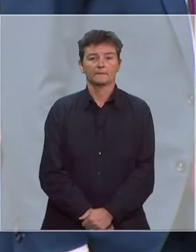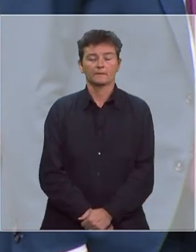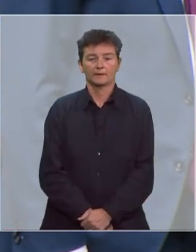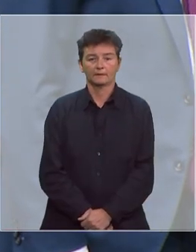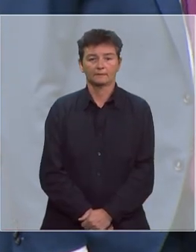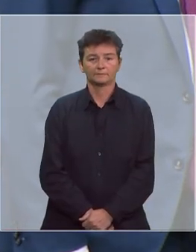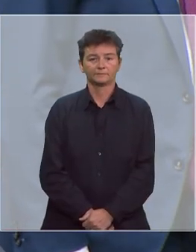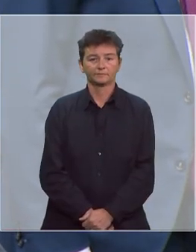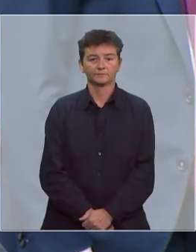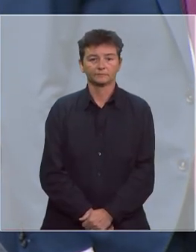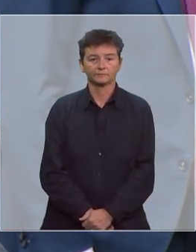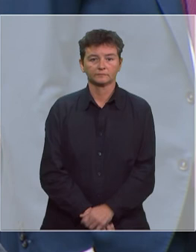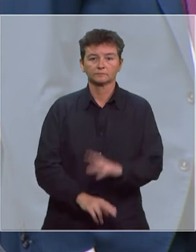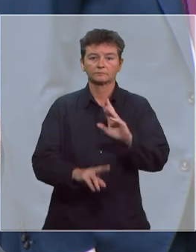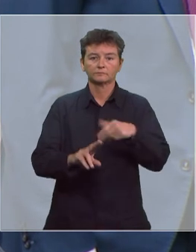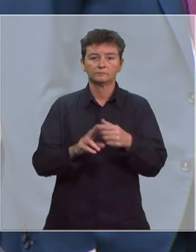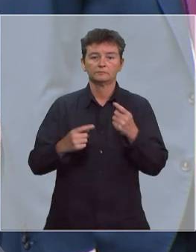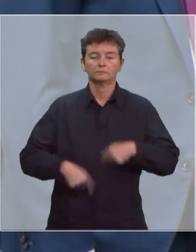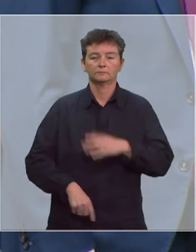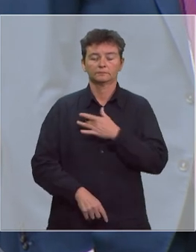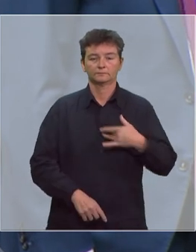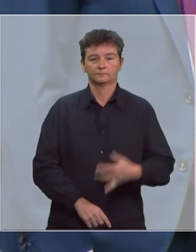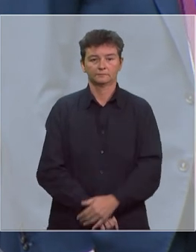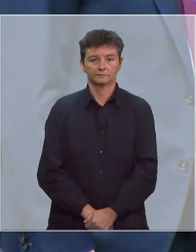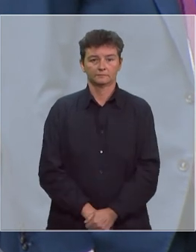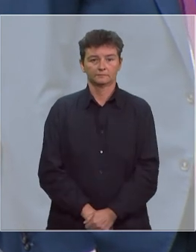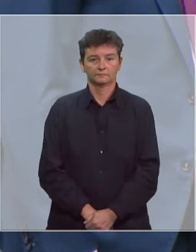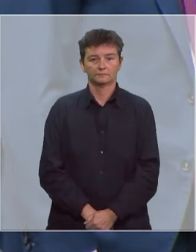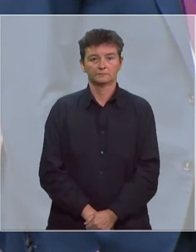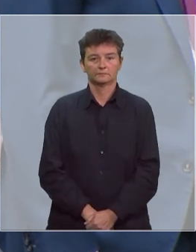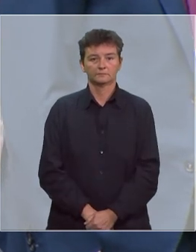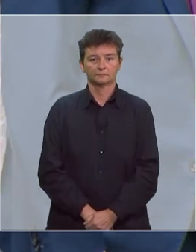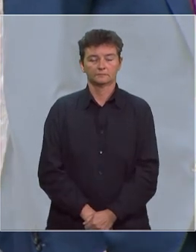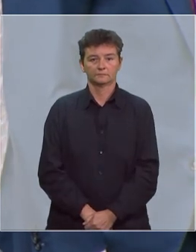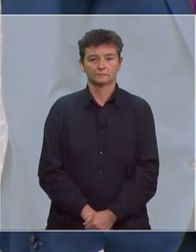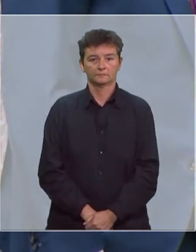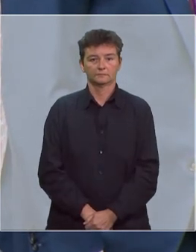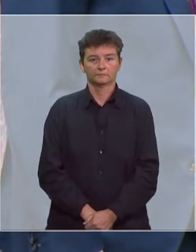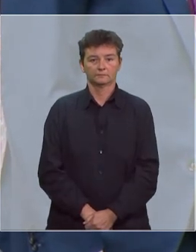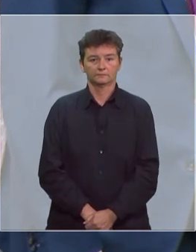parole est à monsieur le ministre des Solidarités et de la Santé. Monsieur Olivier Véran.